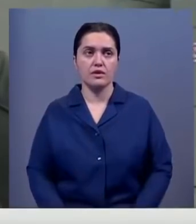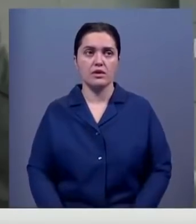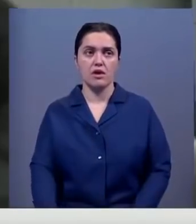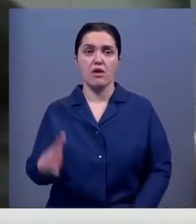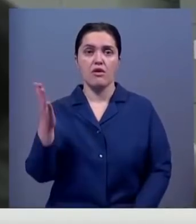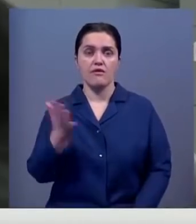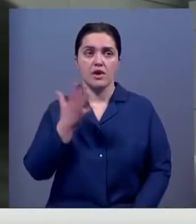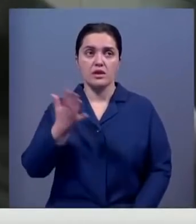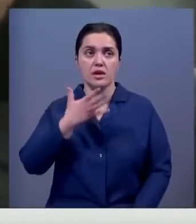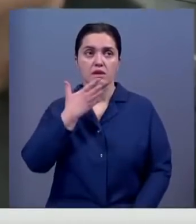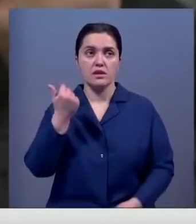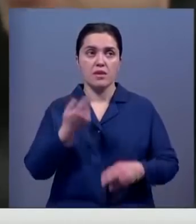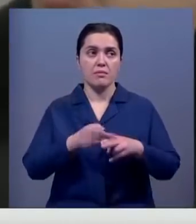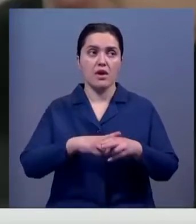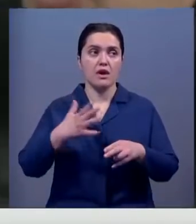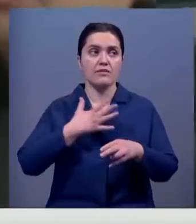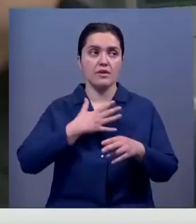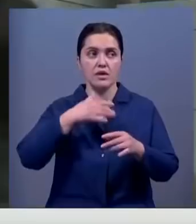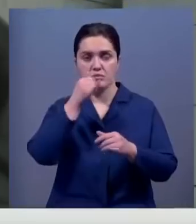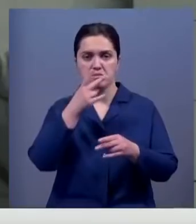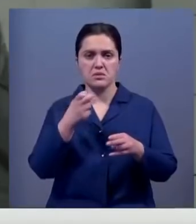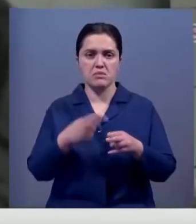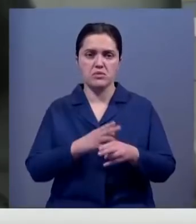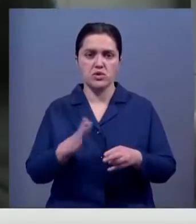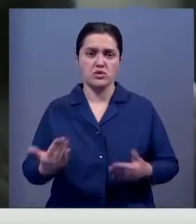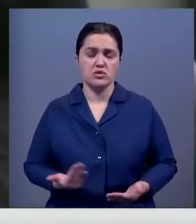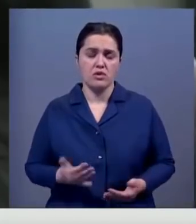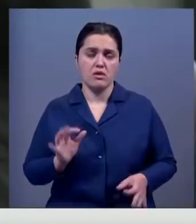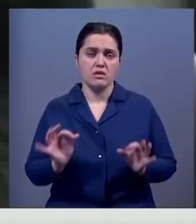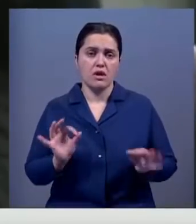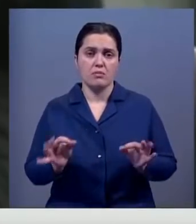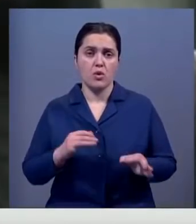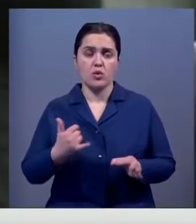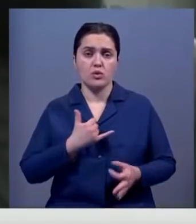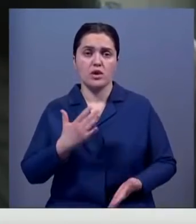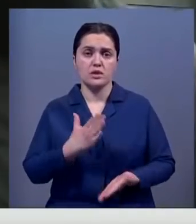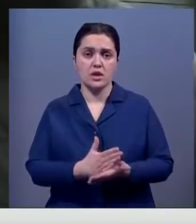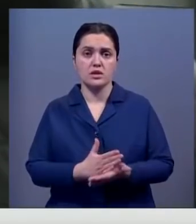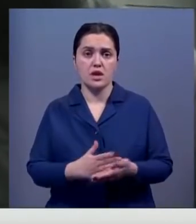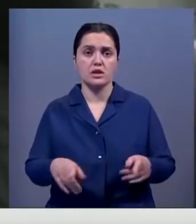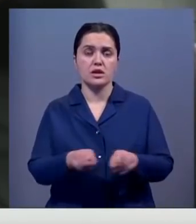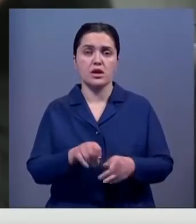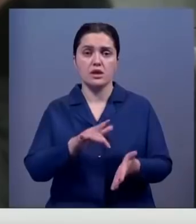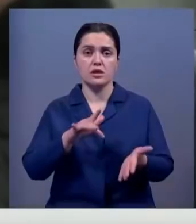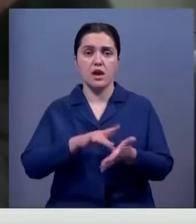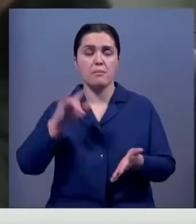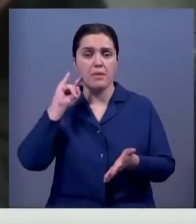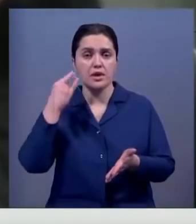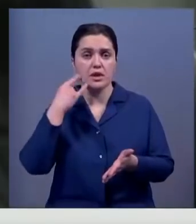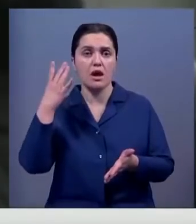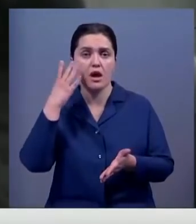получается, смог есть. Но не особо мешает. В принципе, жить можно. У нас есть такие города, как Павлдар и Алмата.